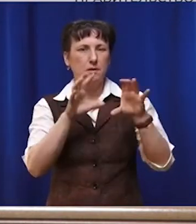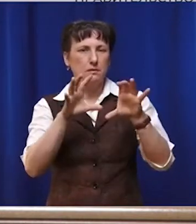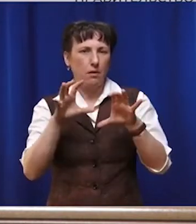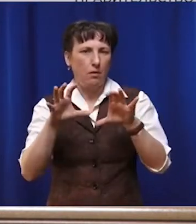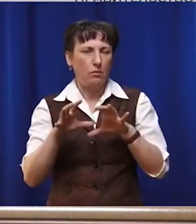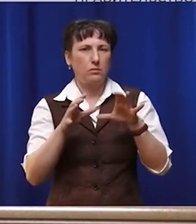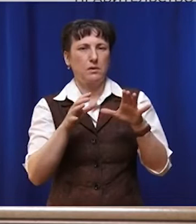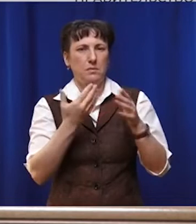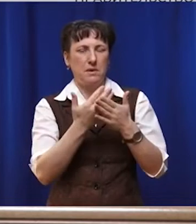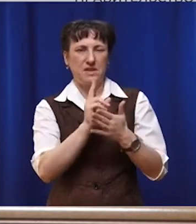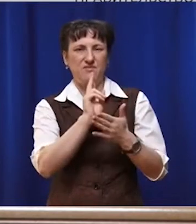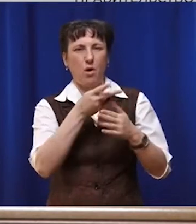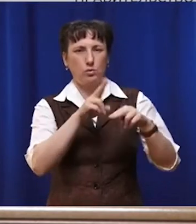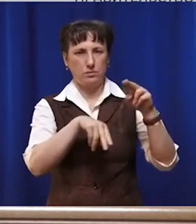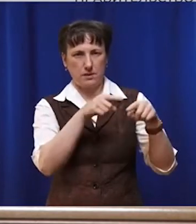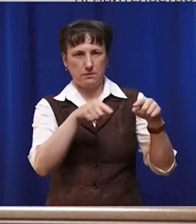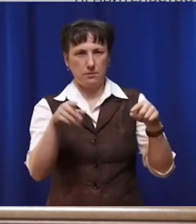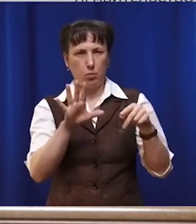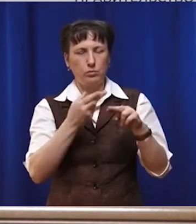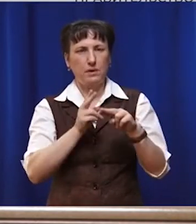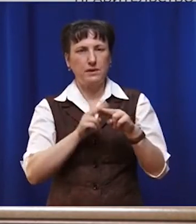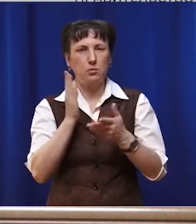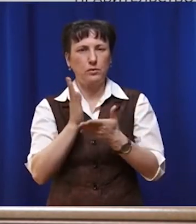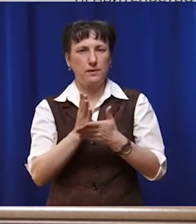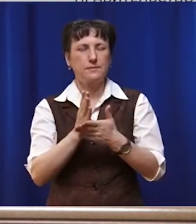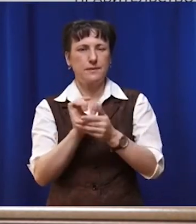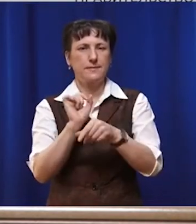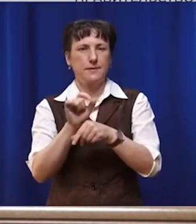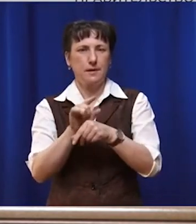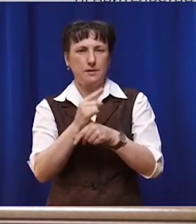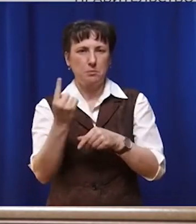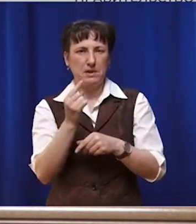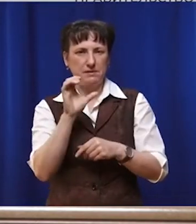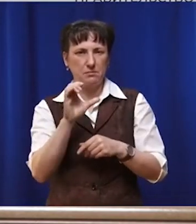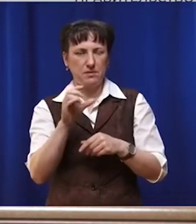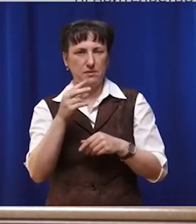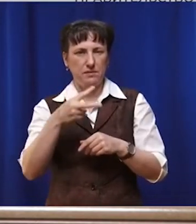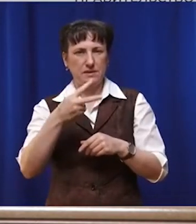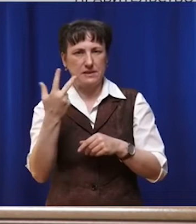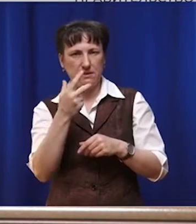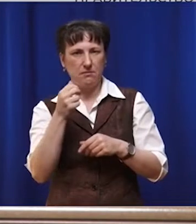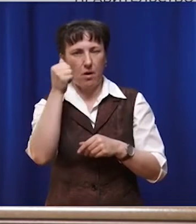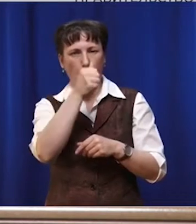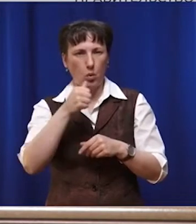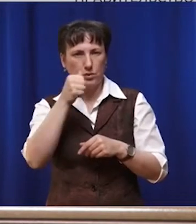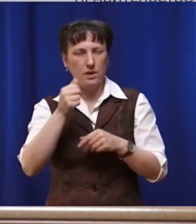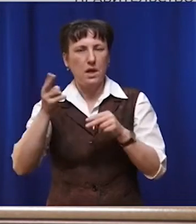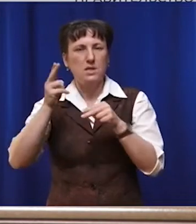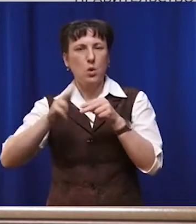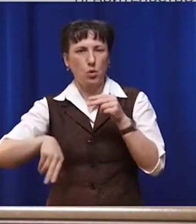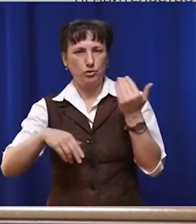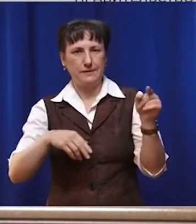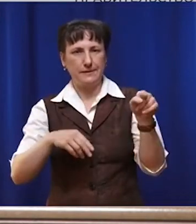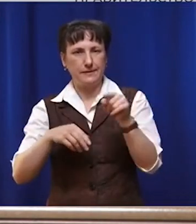строительства два года поставлена задача 1 сентября 2023 года закончить их